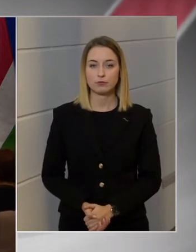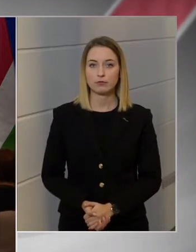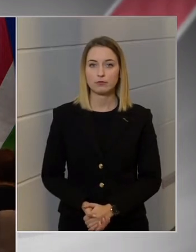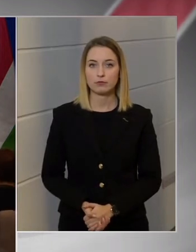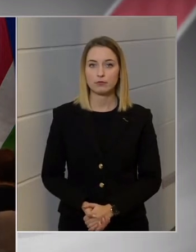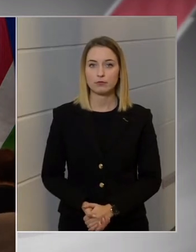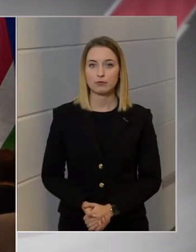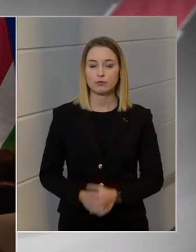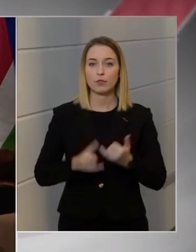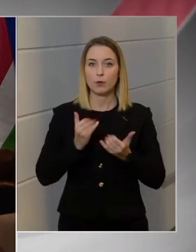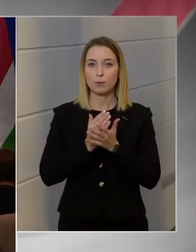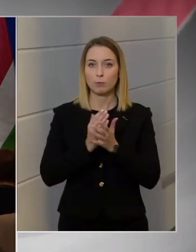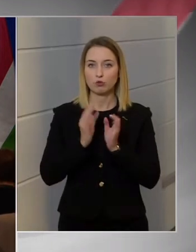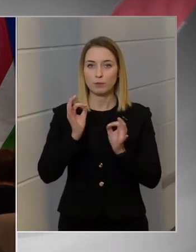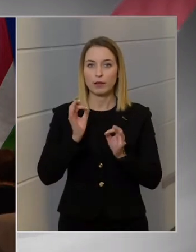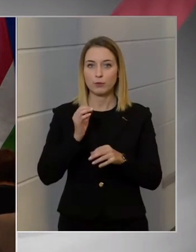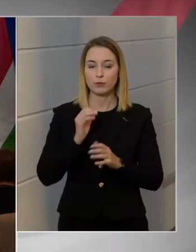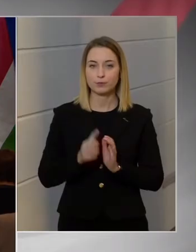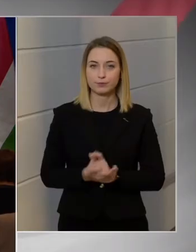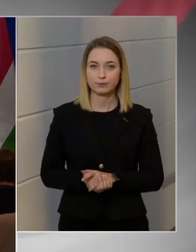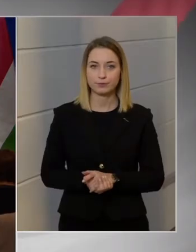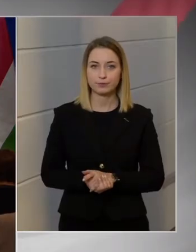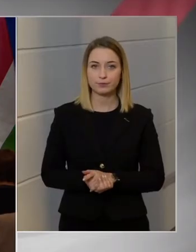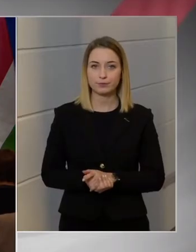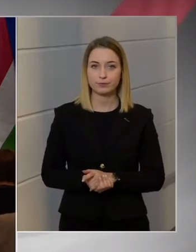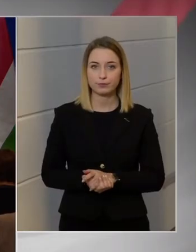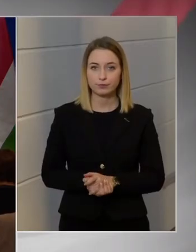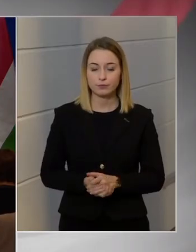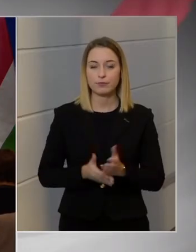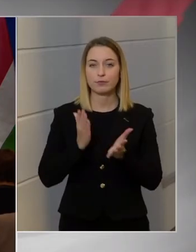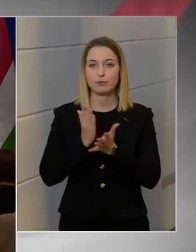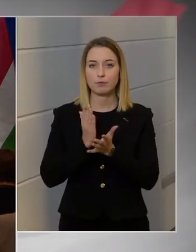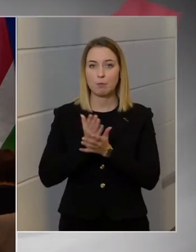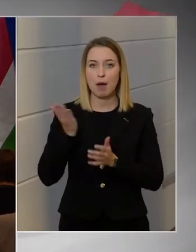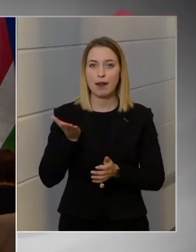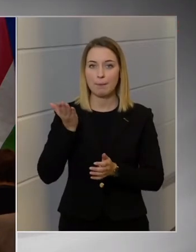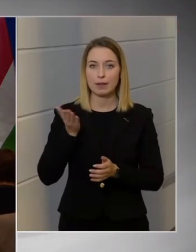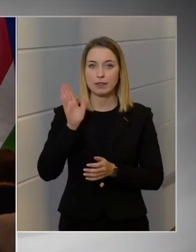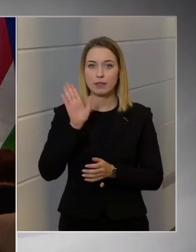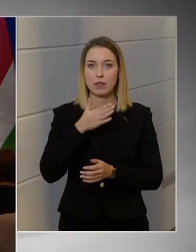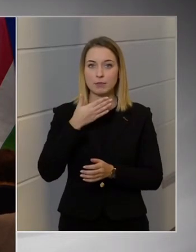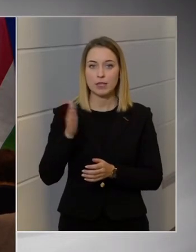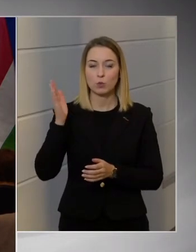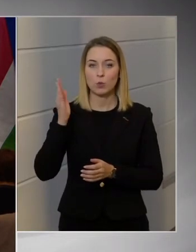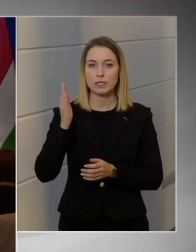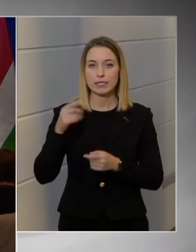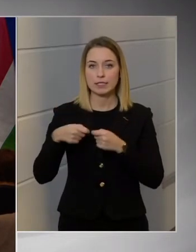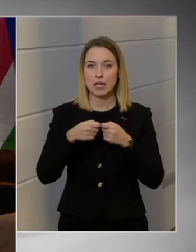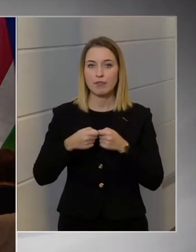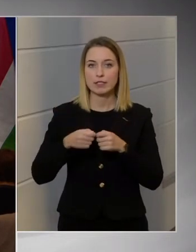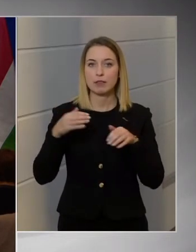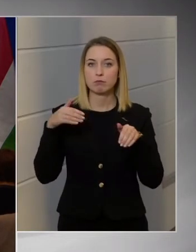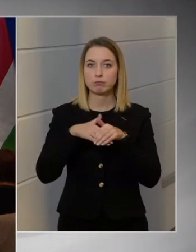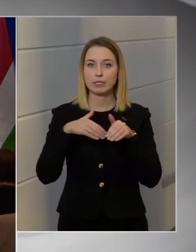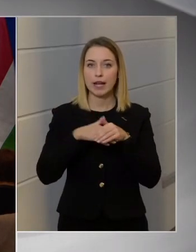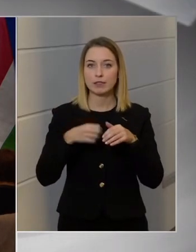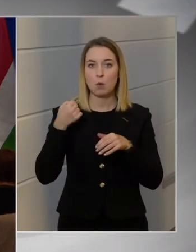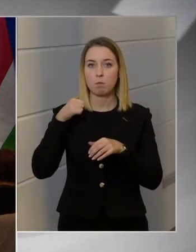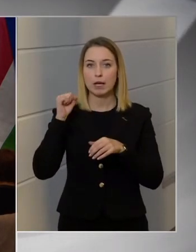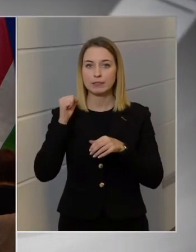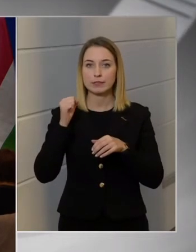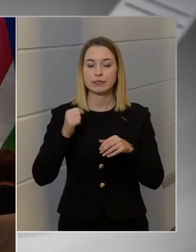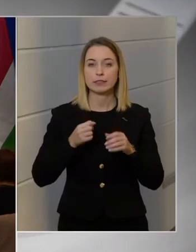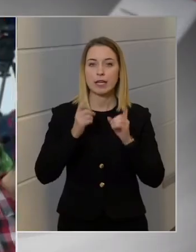Szerintem árom, most már jó. Szóval a már említett nemzetközi szervezetek migrációpárti álláspontja mennyire